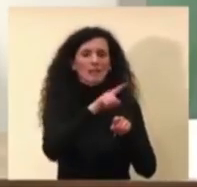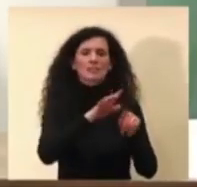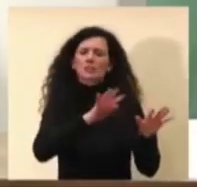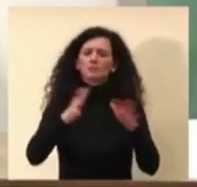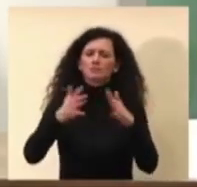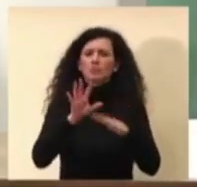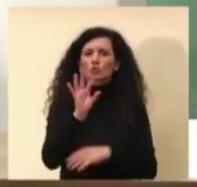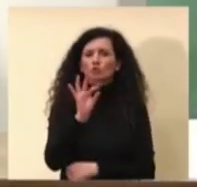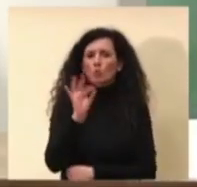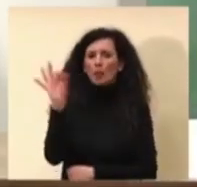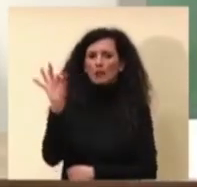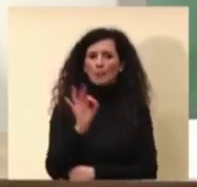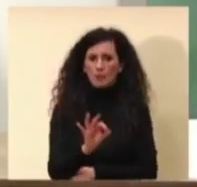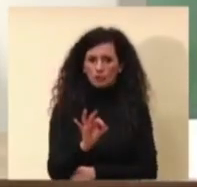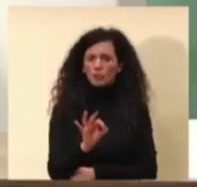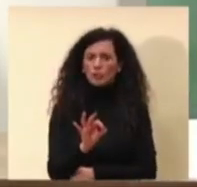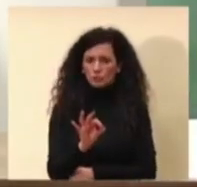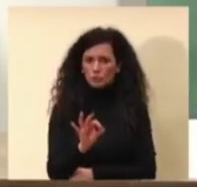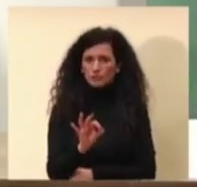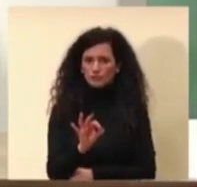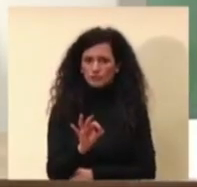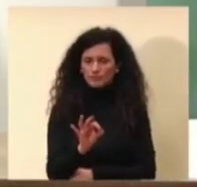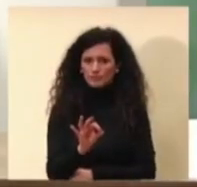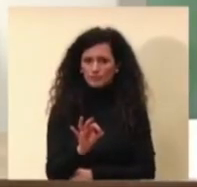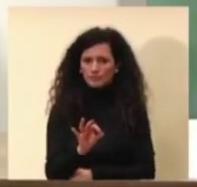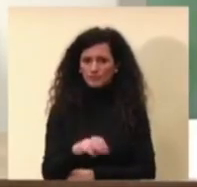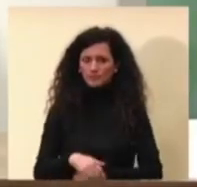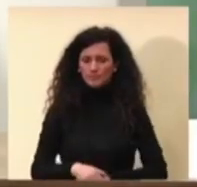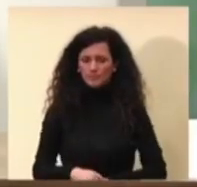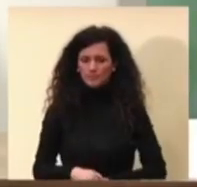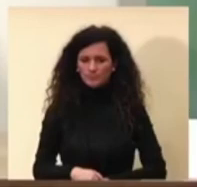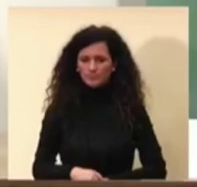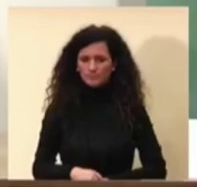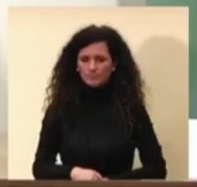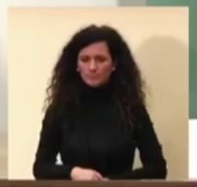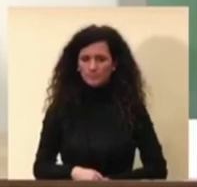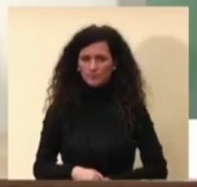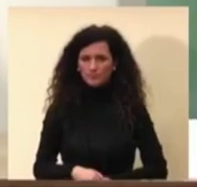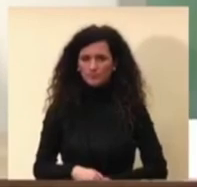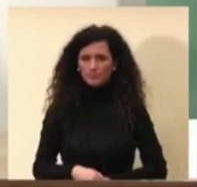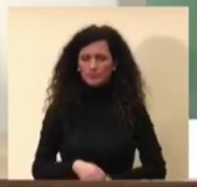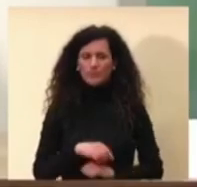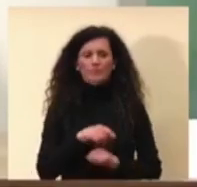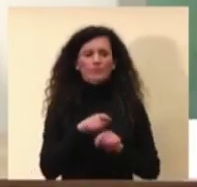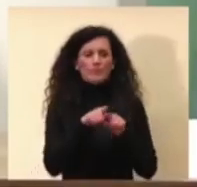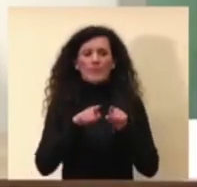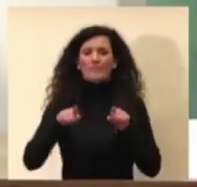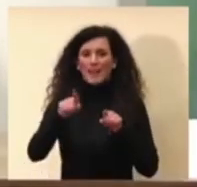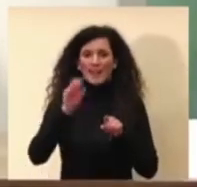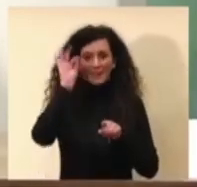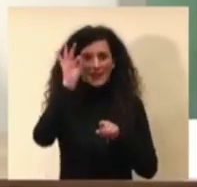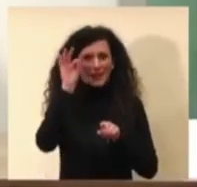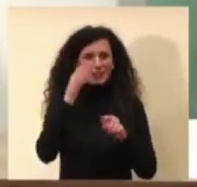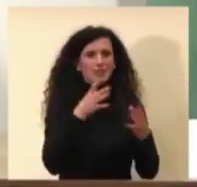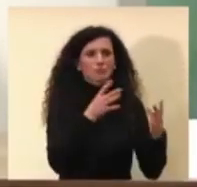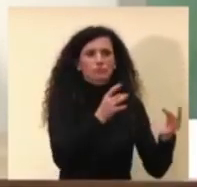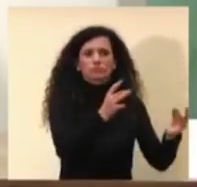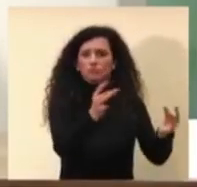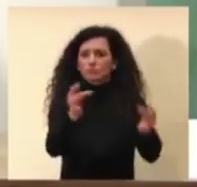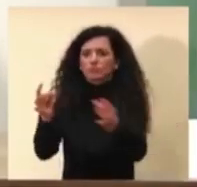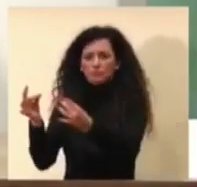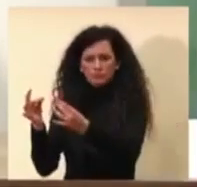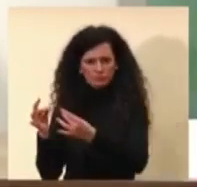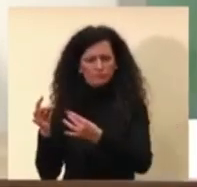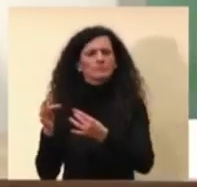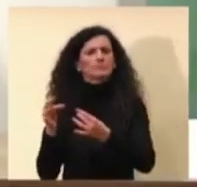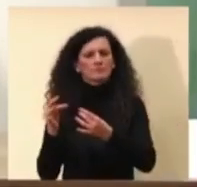50% ok questa trasmissibilità ha a fare con le caratteristiche del virus ma ha a